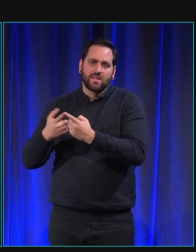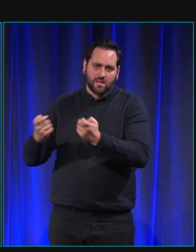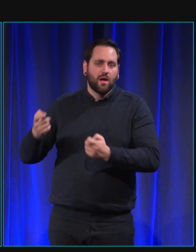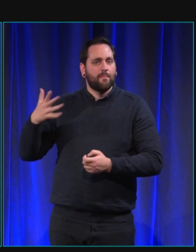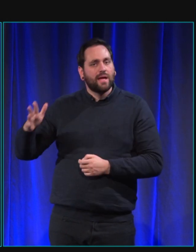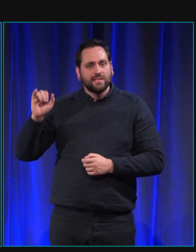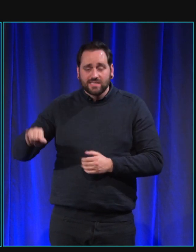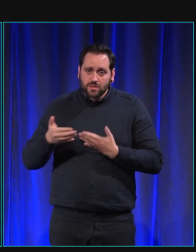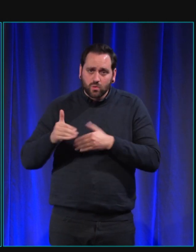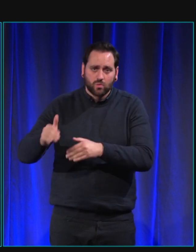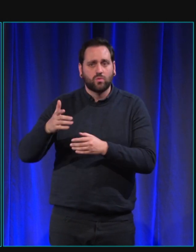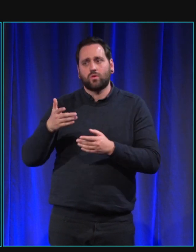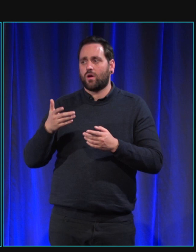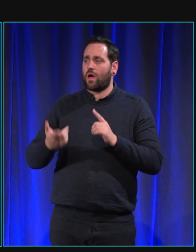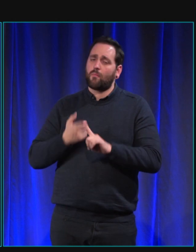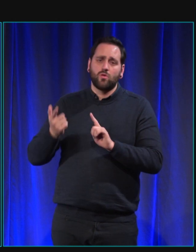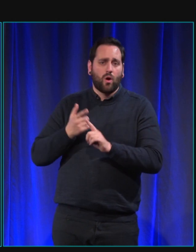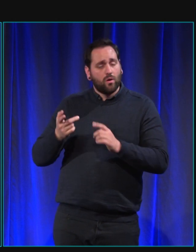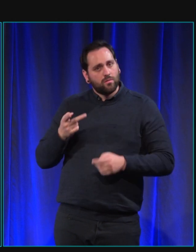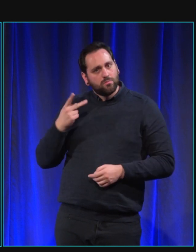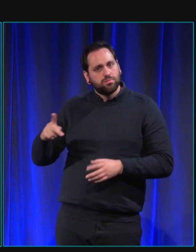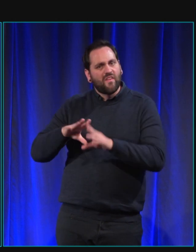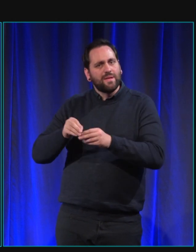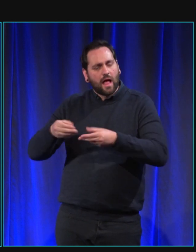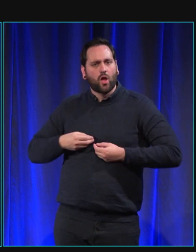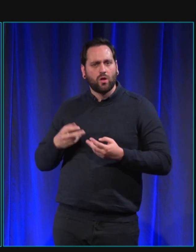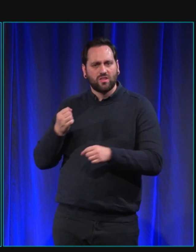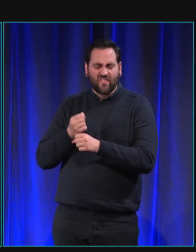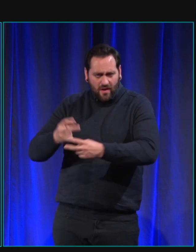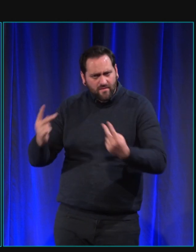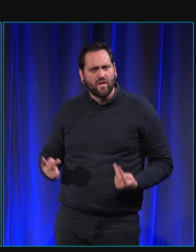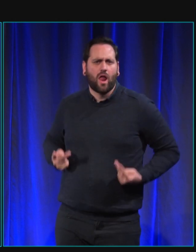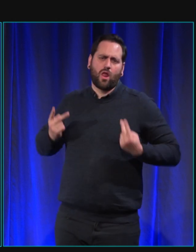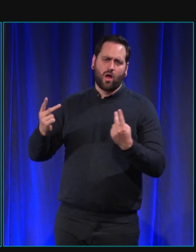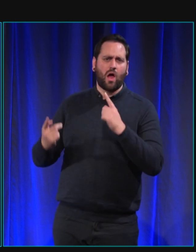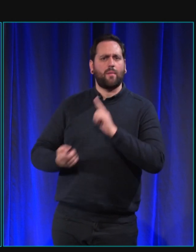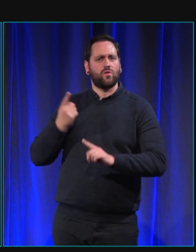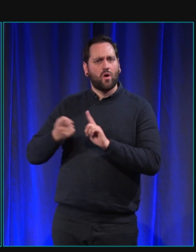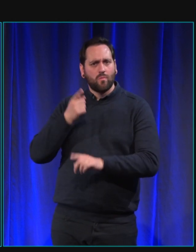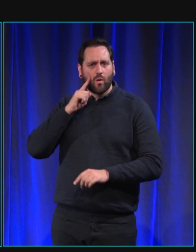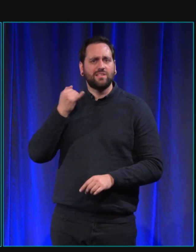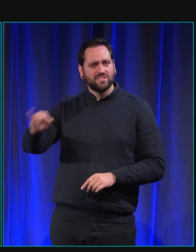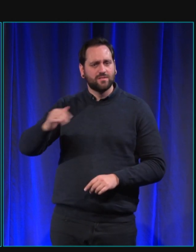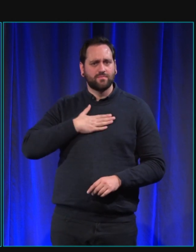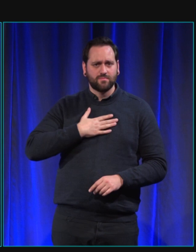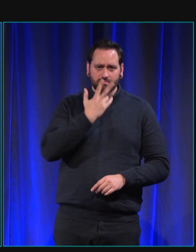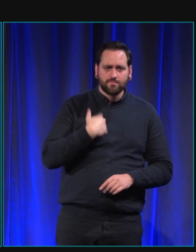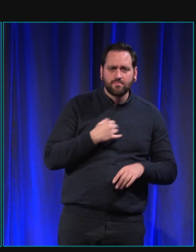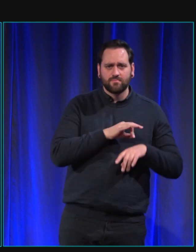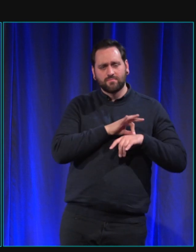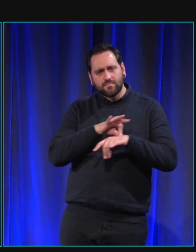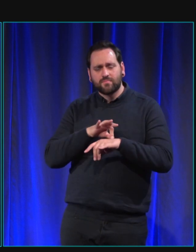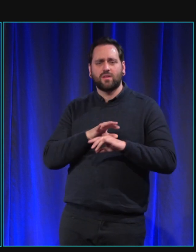fait c'est hyper important pour eux parce que de voir que ce chien il est bien il guide